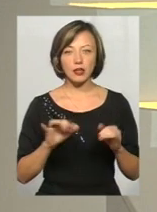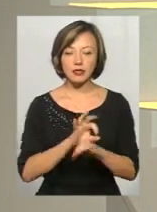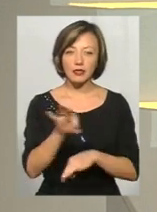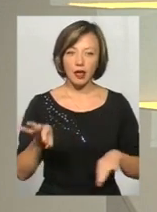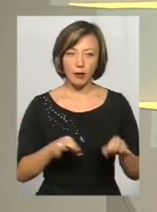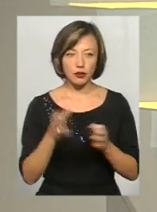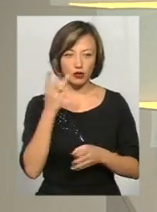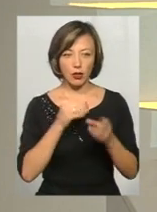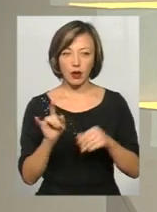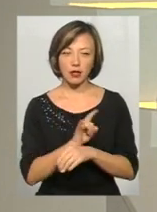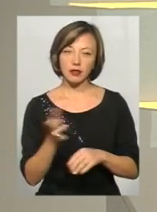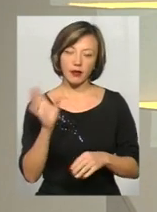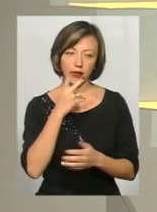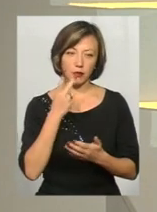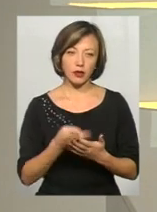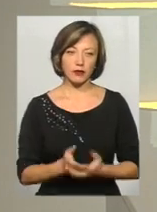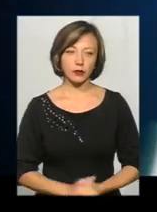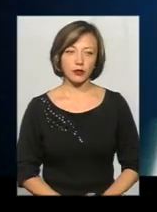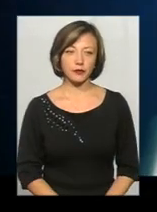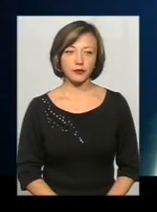шахрайські. Отож, давайте подивимося.